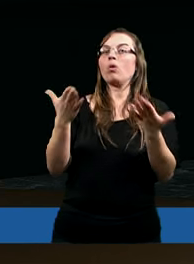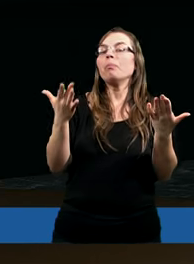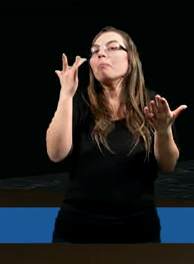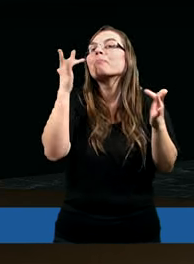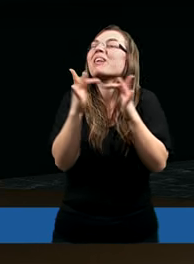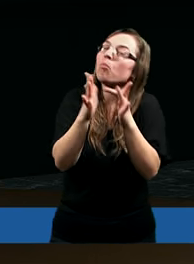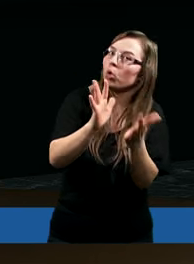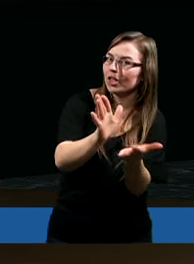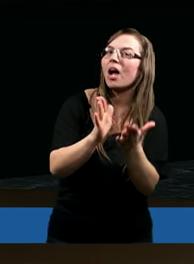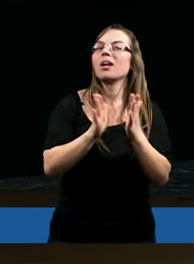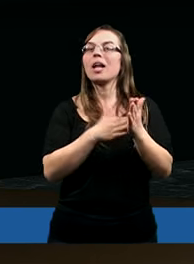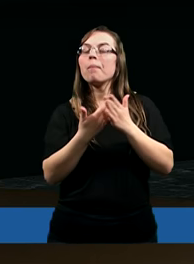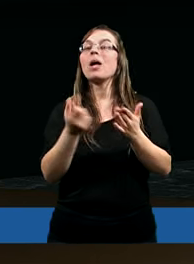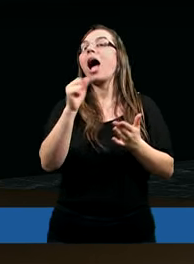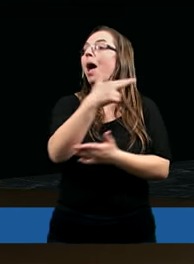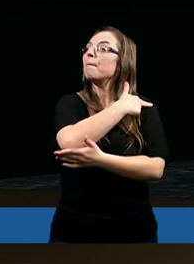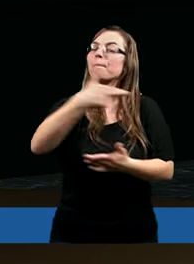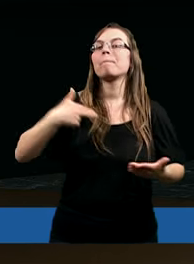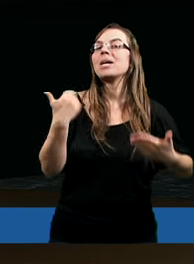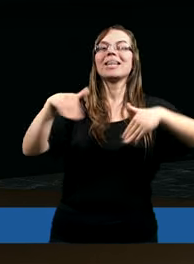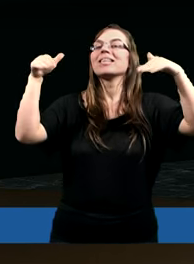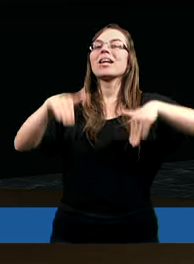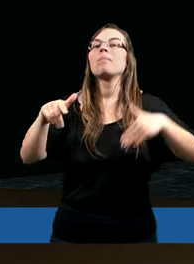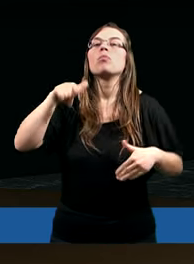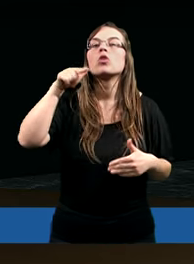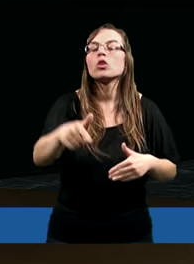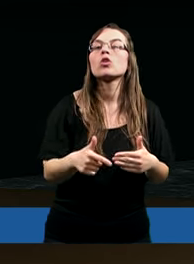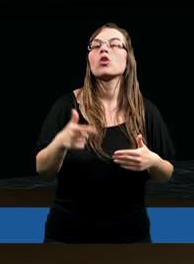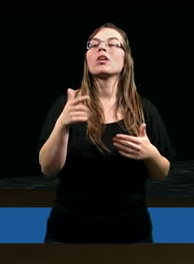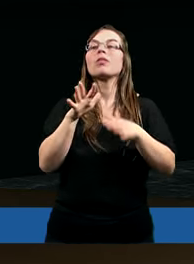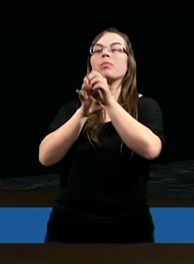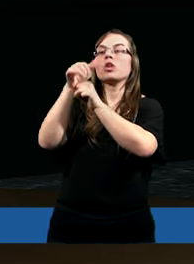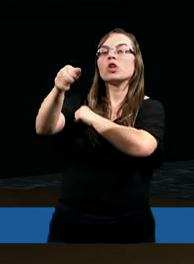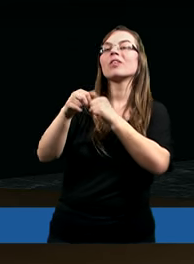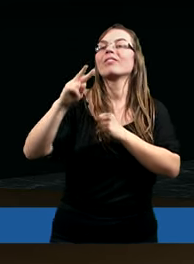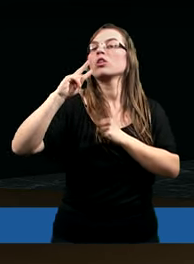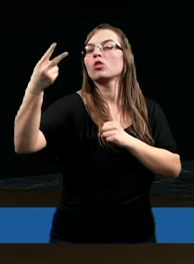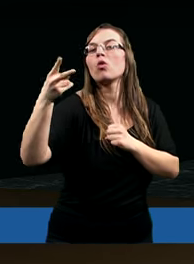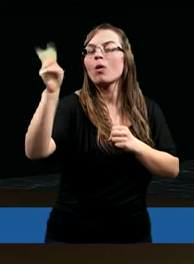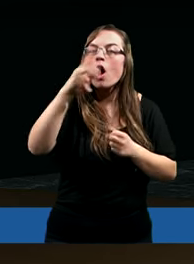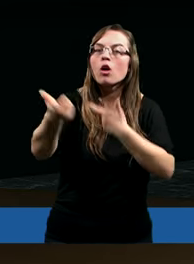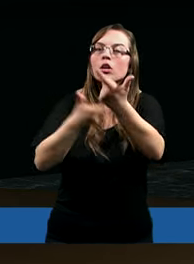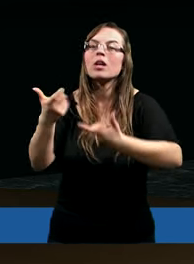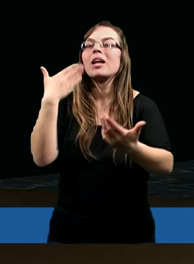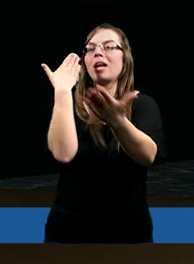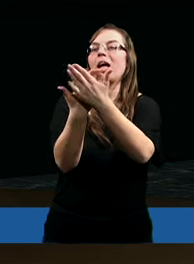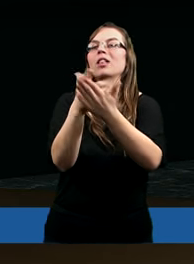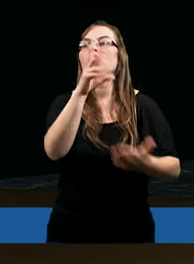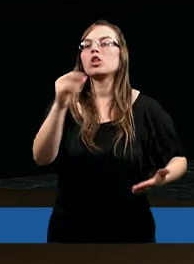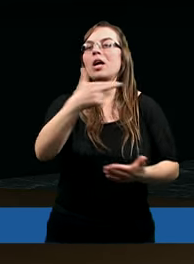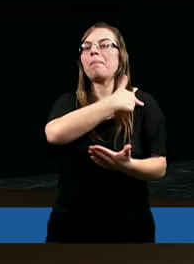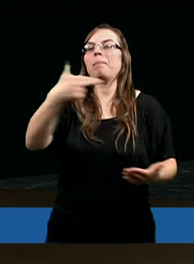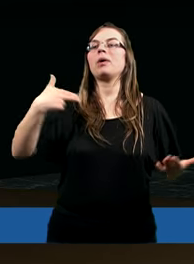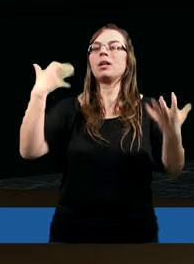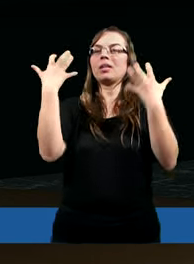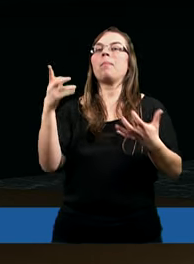przypuśćmy, ale my nie możemy tego, tej krzywdy zrobić komuś drugiemu, dlatego, że